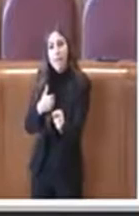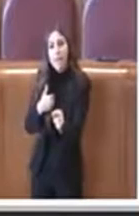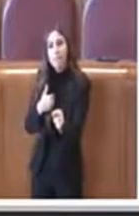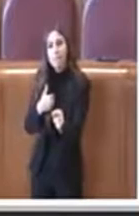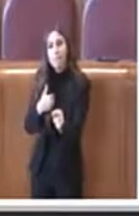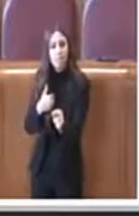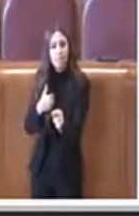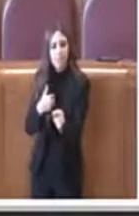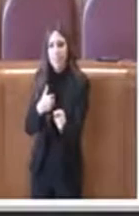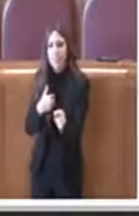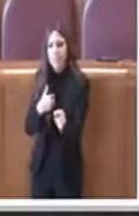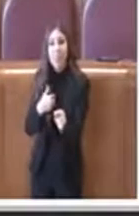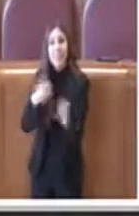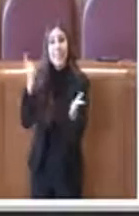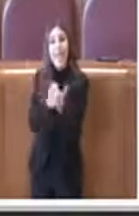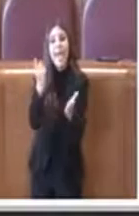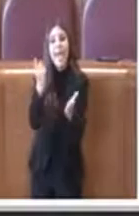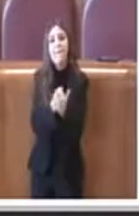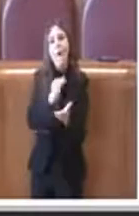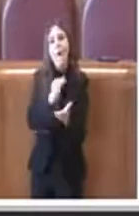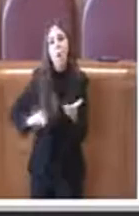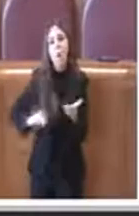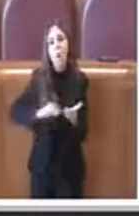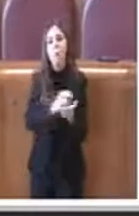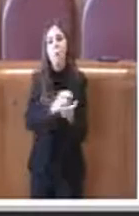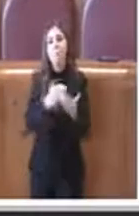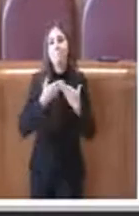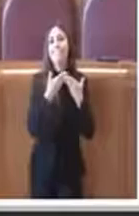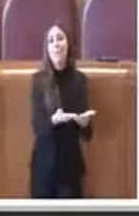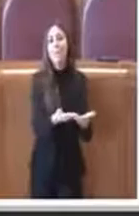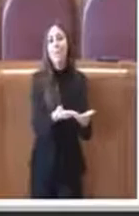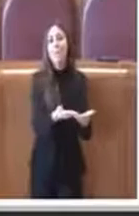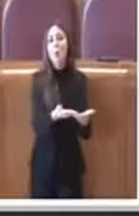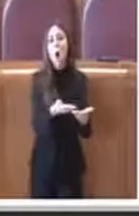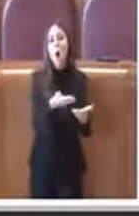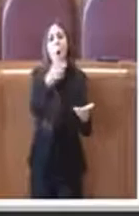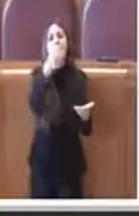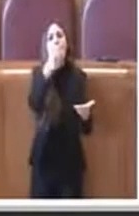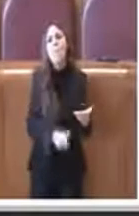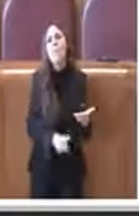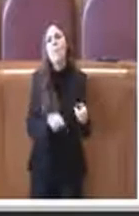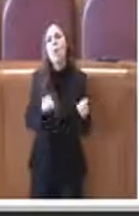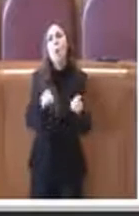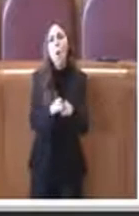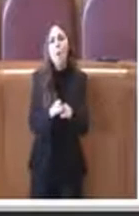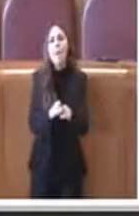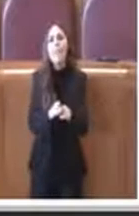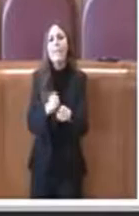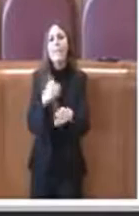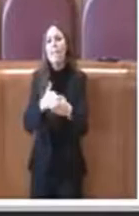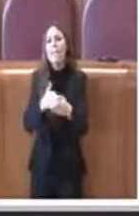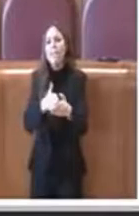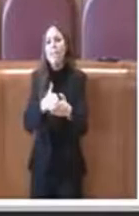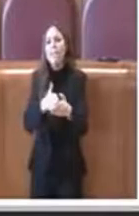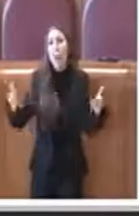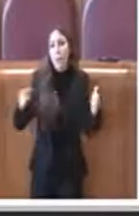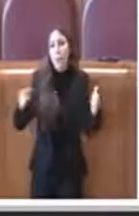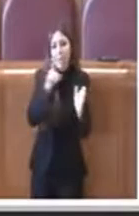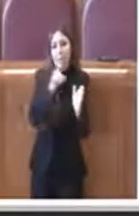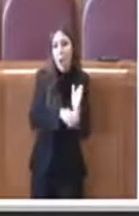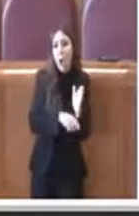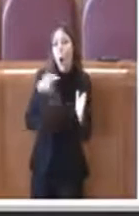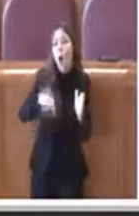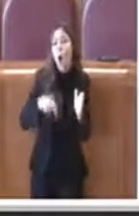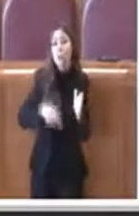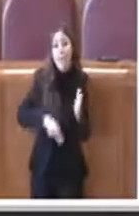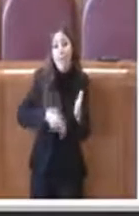votare a favore perché questo è proprio uno spartiacque questa delibera oggi chi vota a